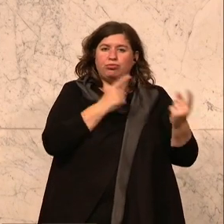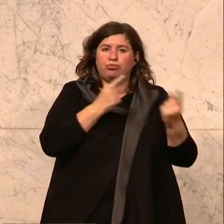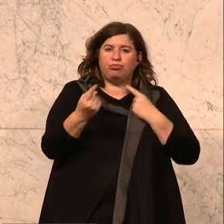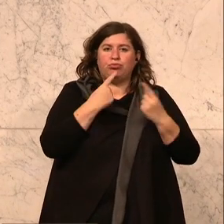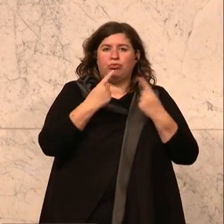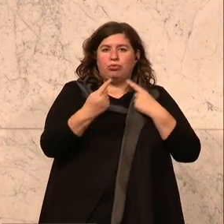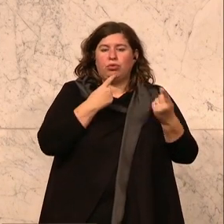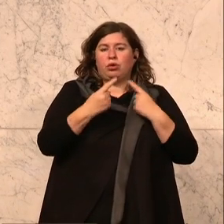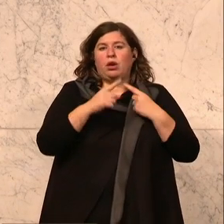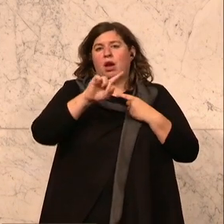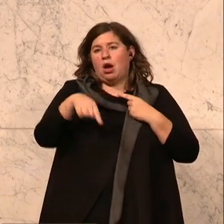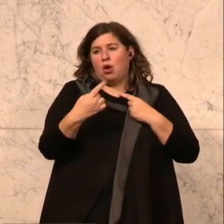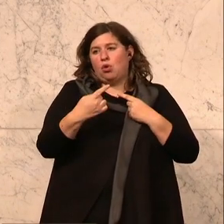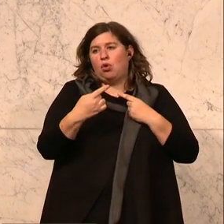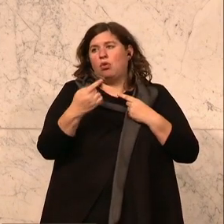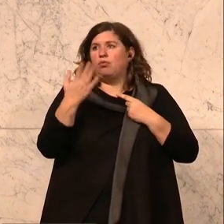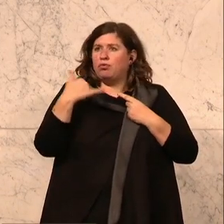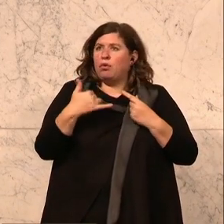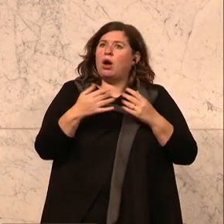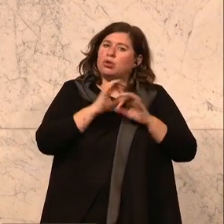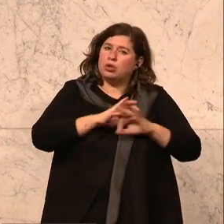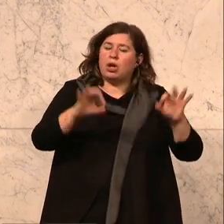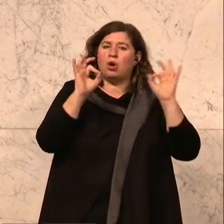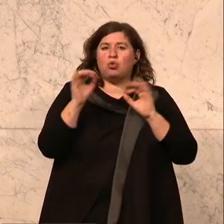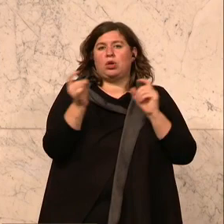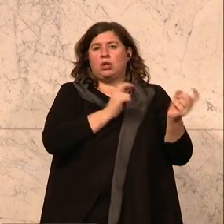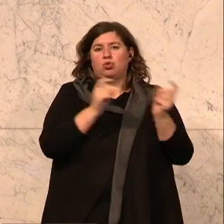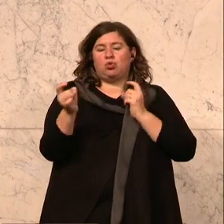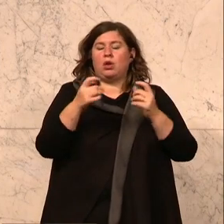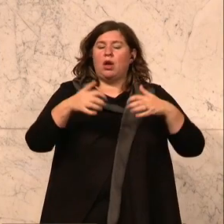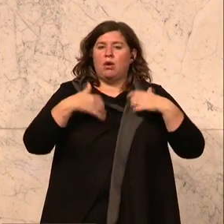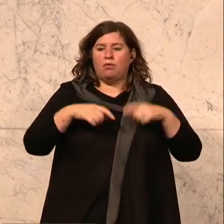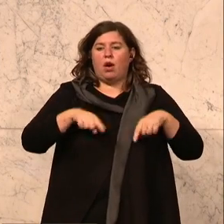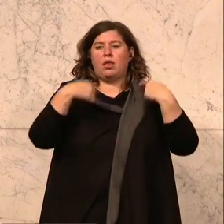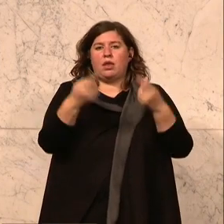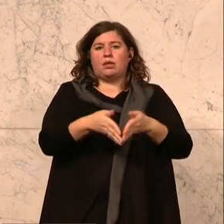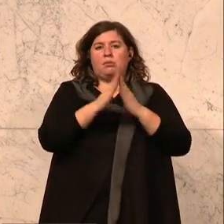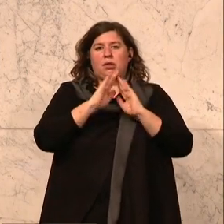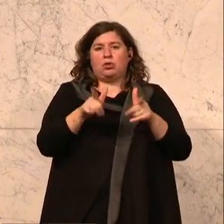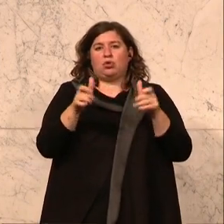beigetragen haben. Es war eine sehr, sehr gute Diskussion und ich freue mich auf den nächsten Petitionsausschuss.